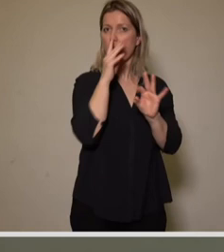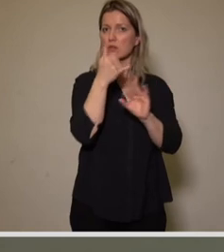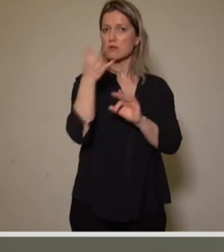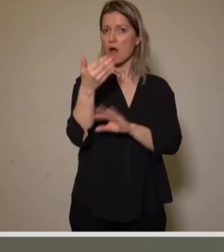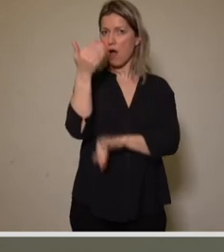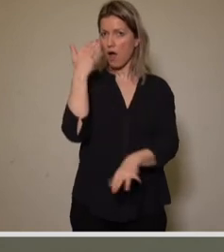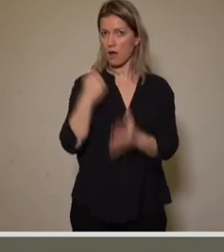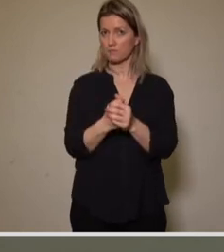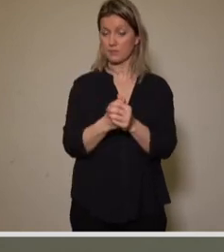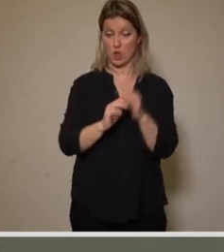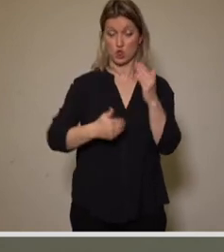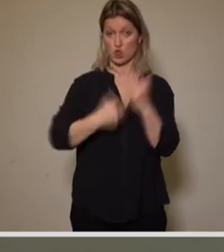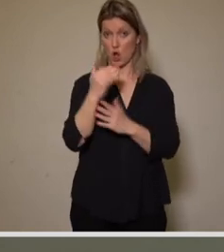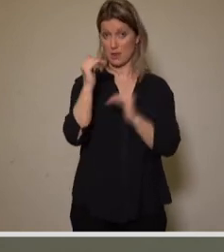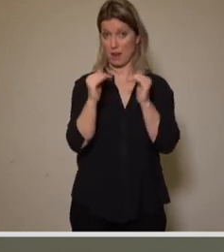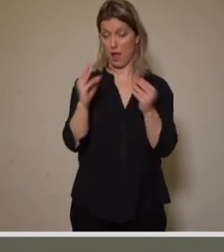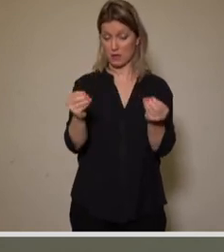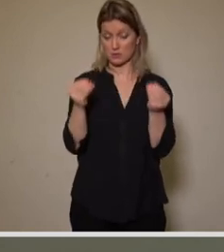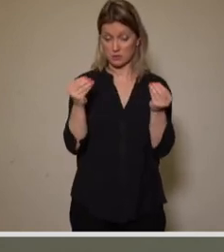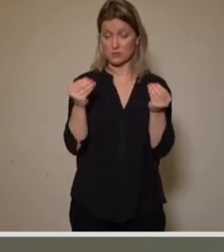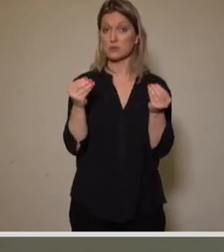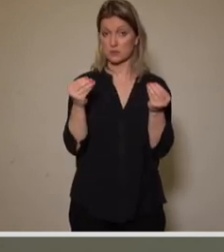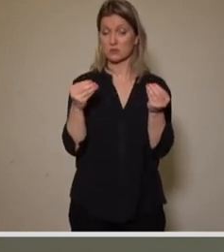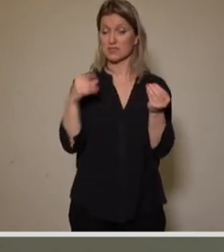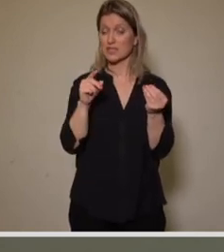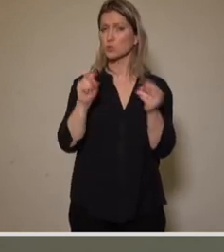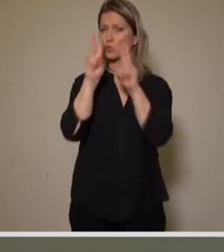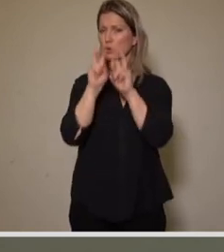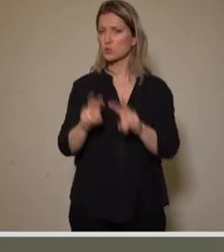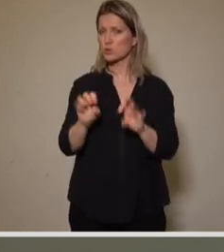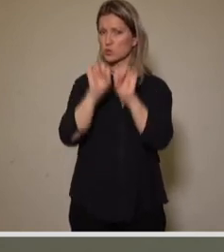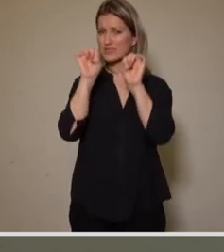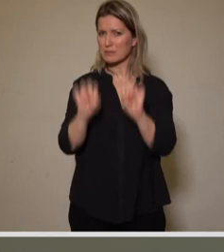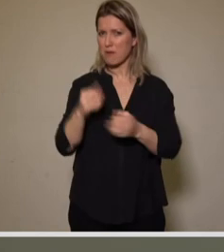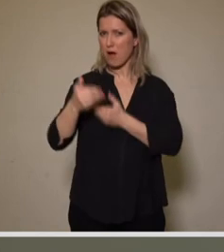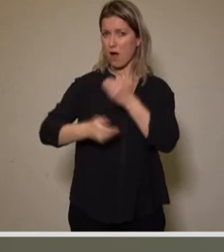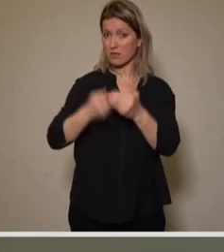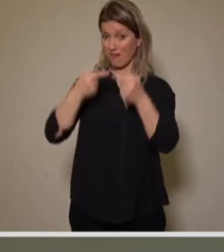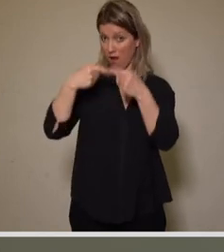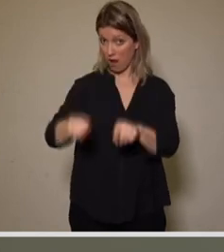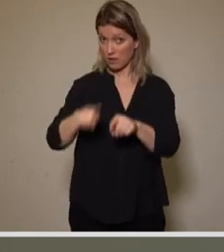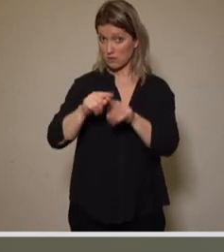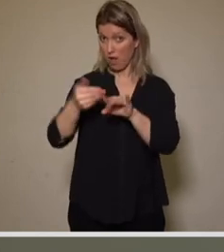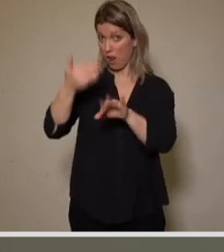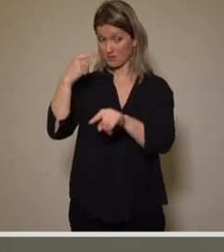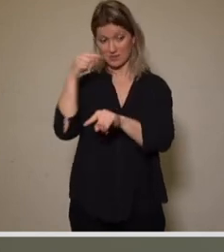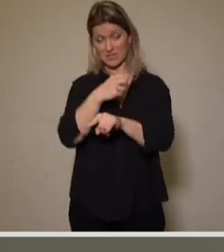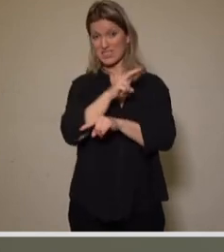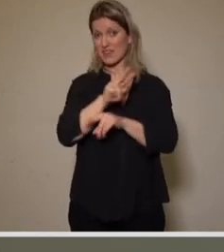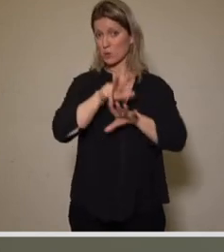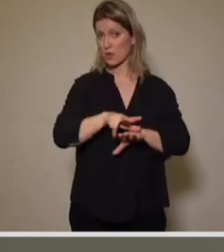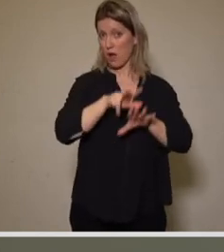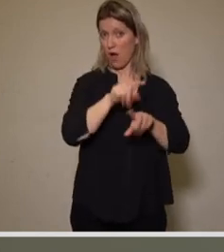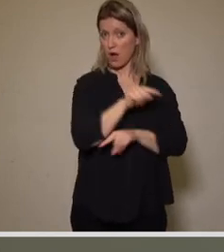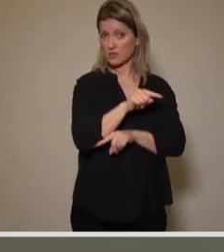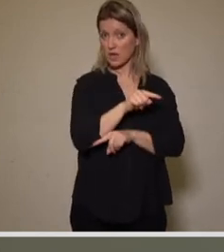neue CO2-Bilanz eine andere Untersuchungssystematik haben, als die von 2018? Denn ja,